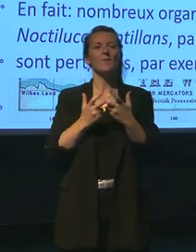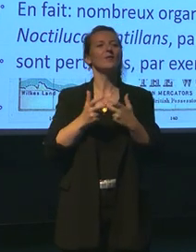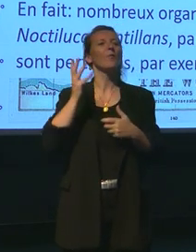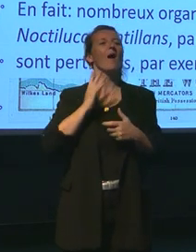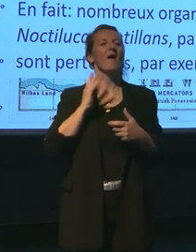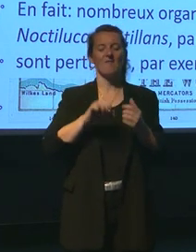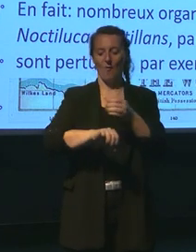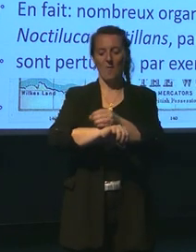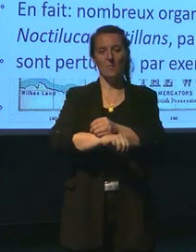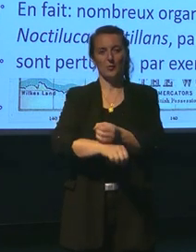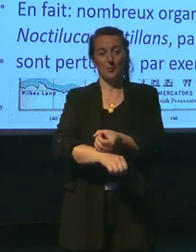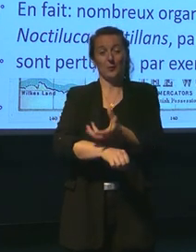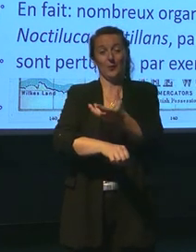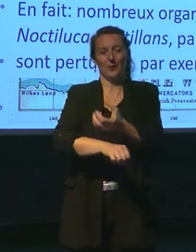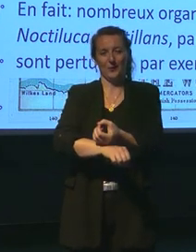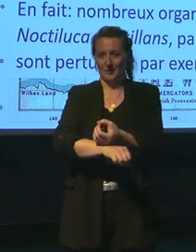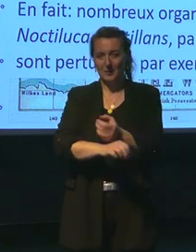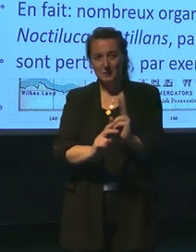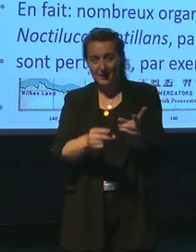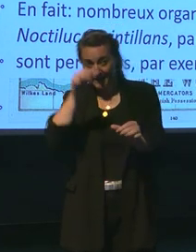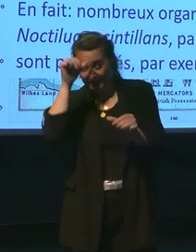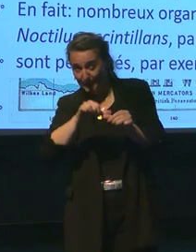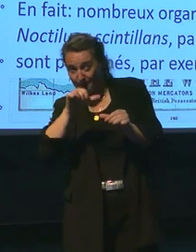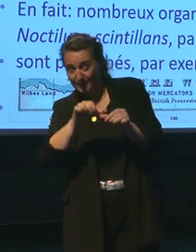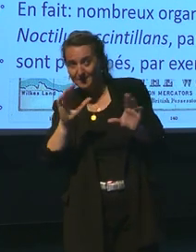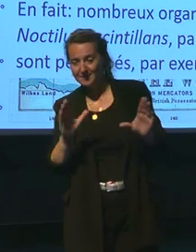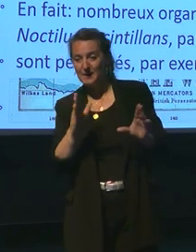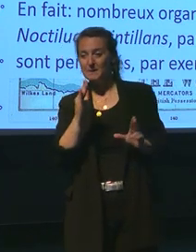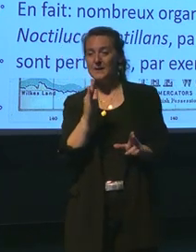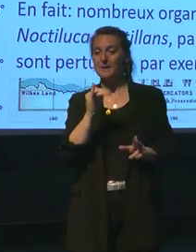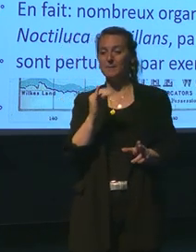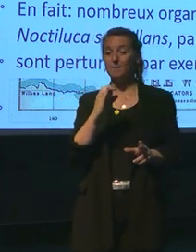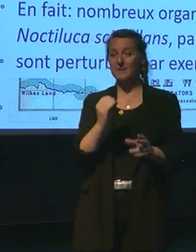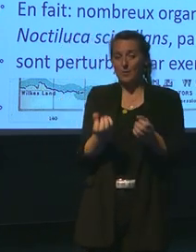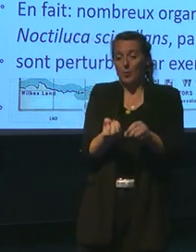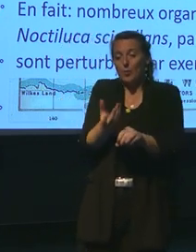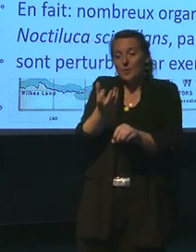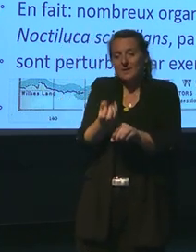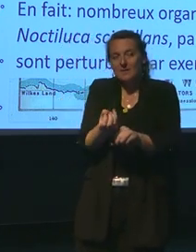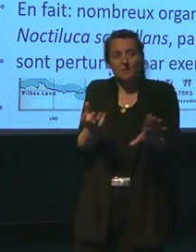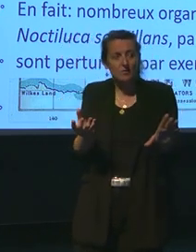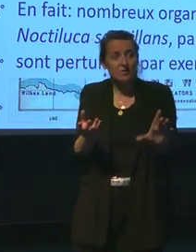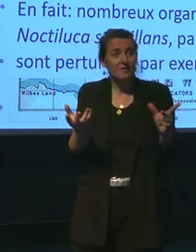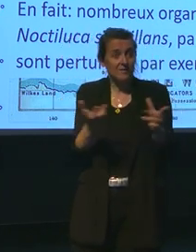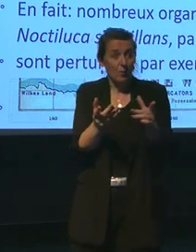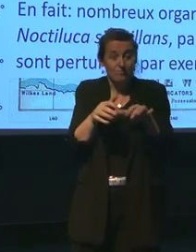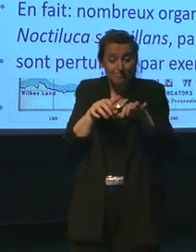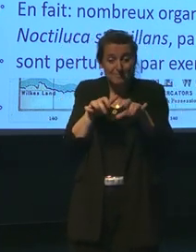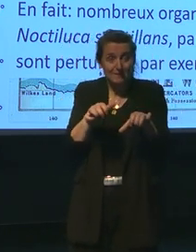temps. Ça,'est un peu vous, ça se souvient peut-être. En fait, c'est la bioluminecent, je passe sur les détails, c'est une bactérie,